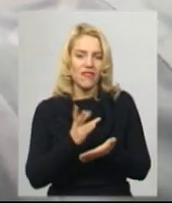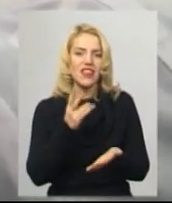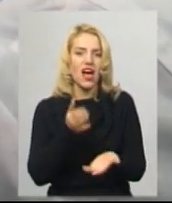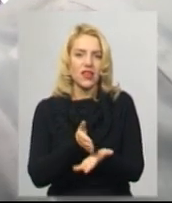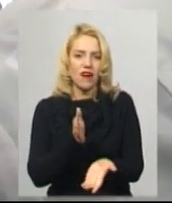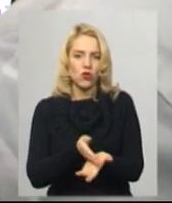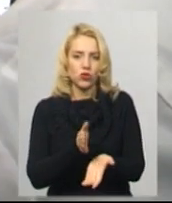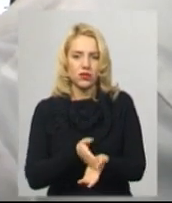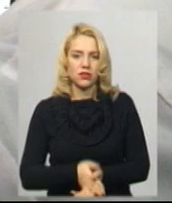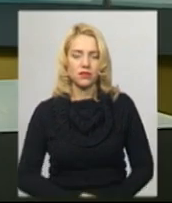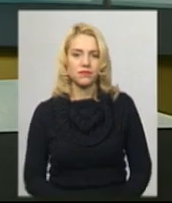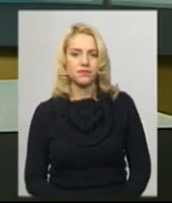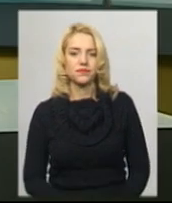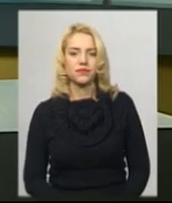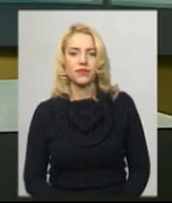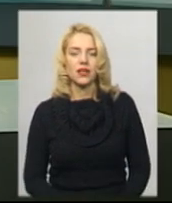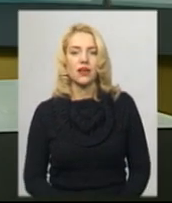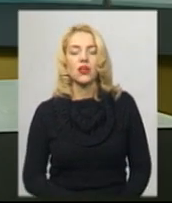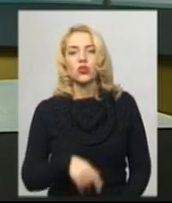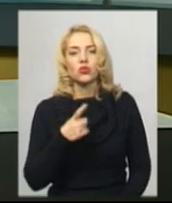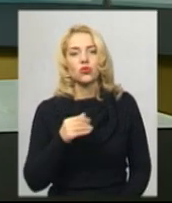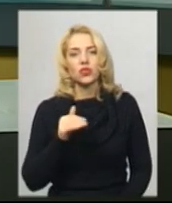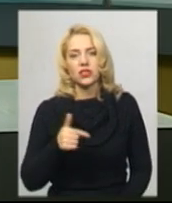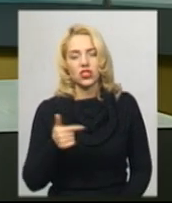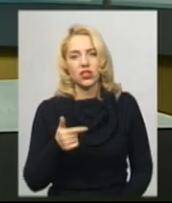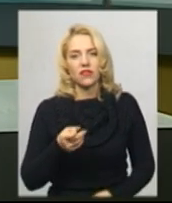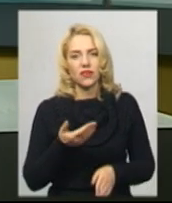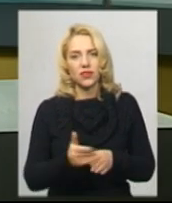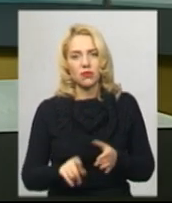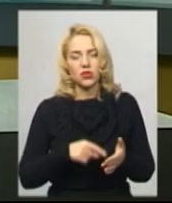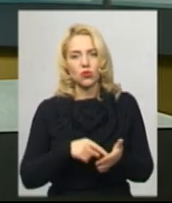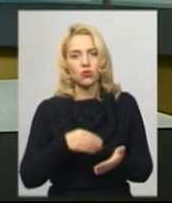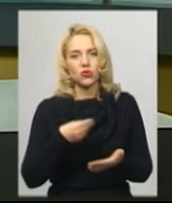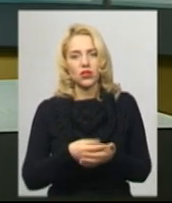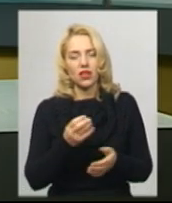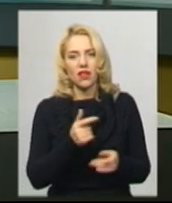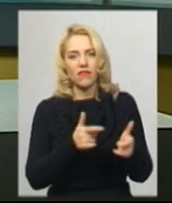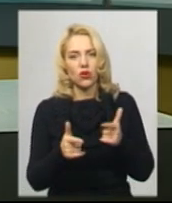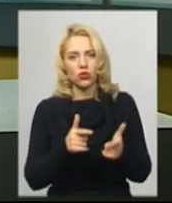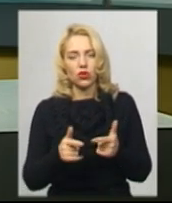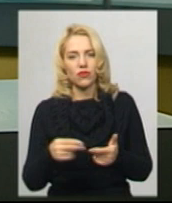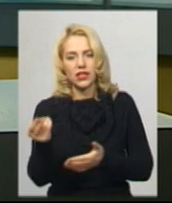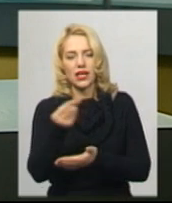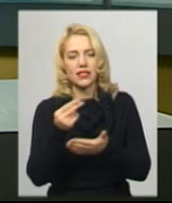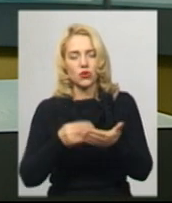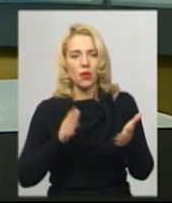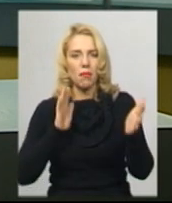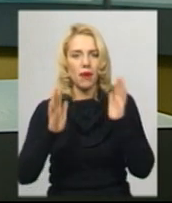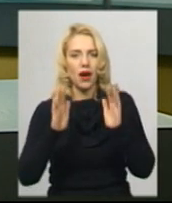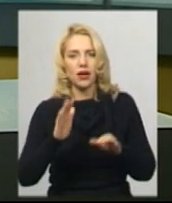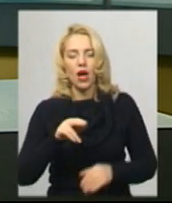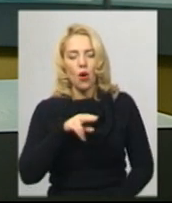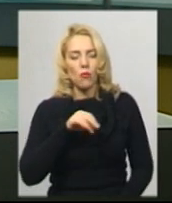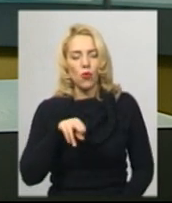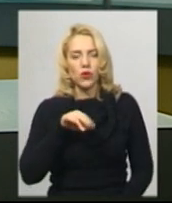Суспільному. Хмельницький. 100 тисяч гривень виділено з міського бюджету на виготовлення ескізу парку Подільський, що на розі